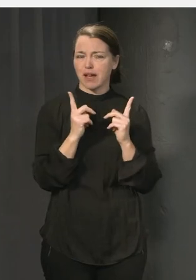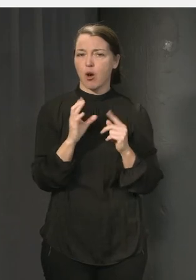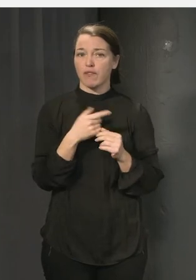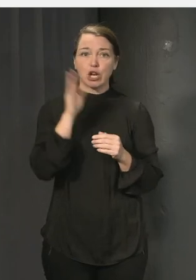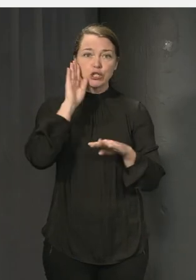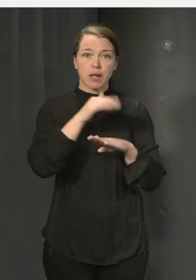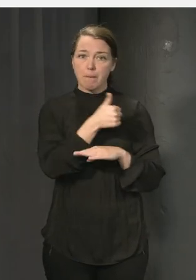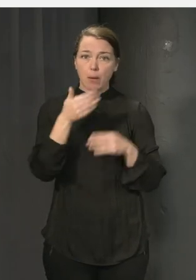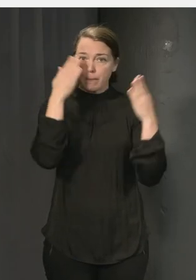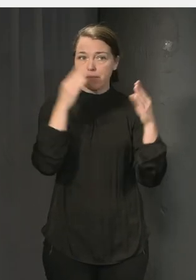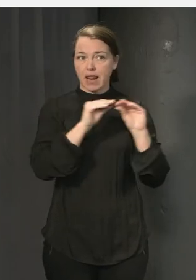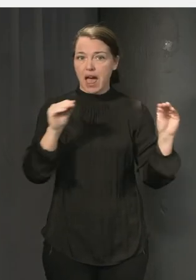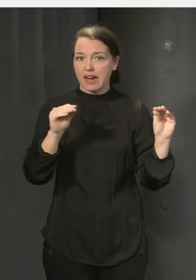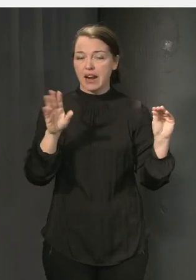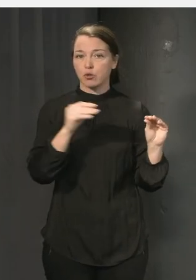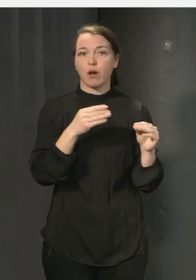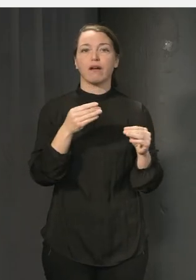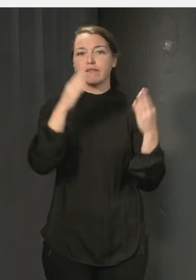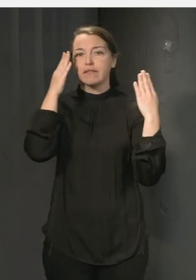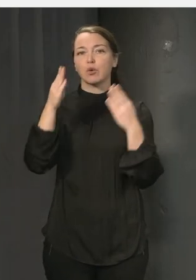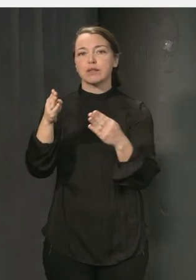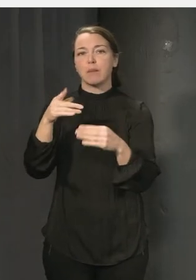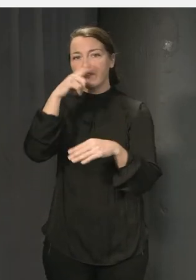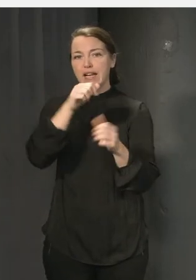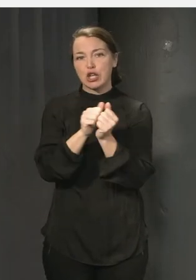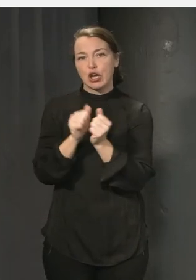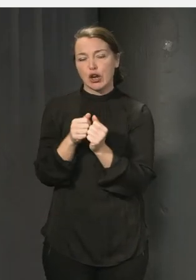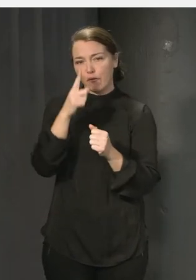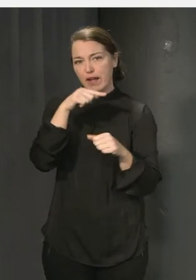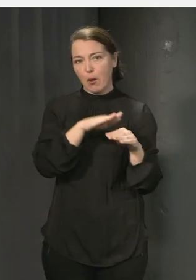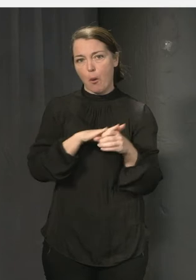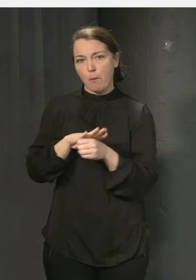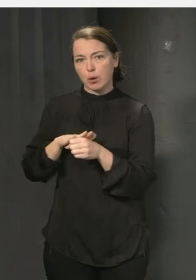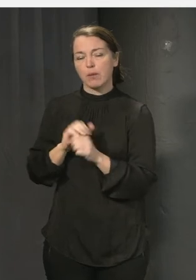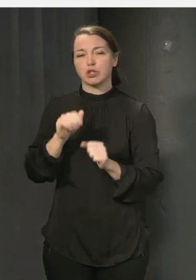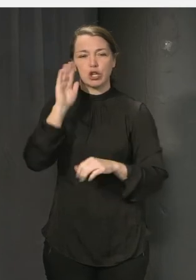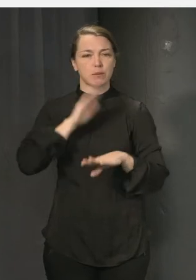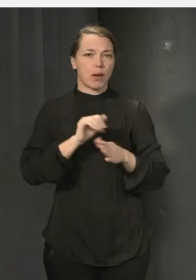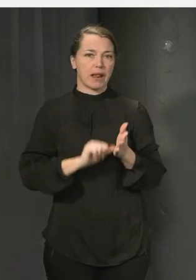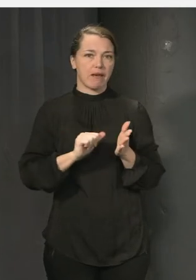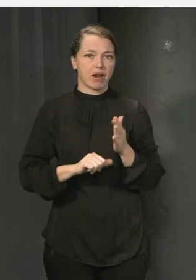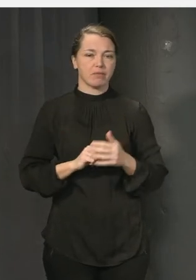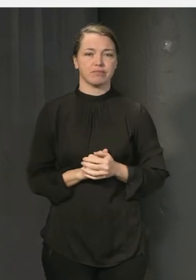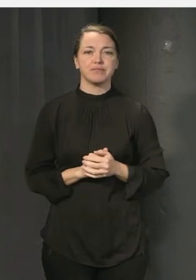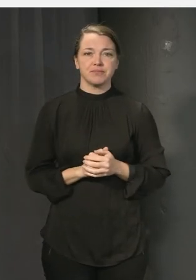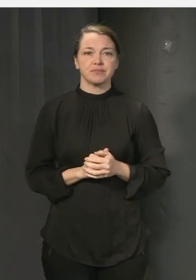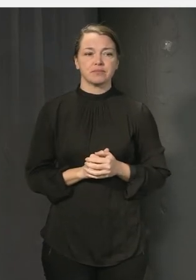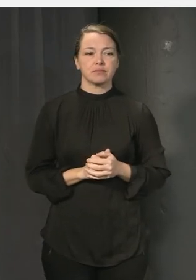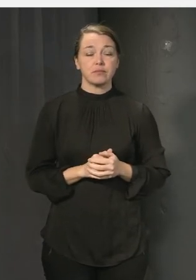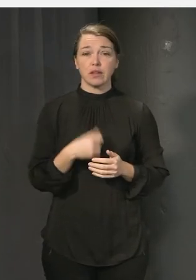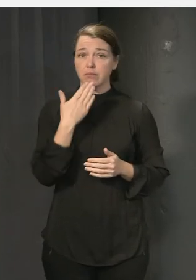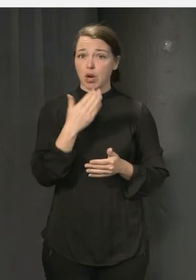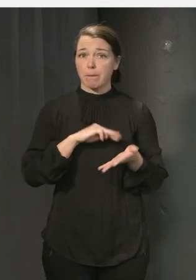och det blir inte bra. Så att inflytande är ju så himla mycket en metod också för att kunna ta